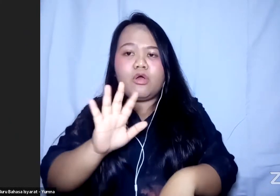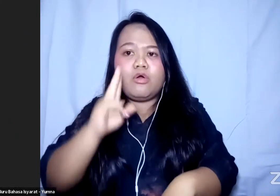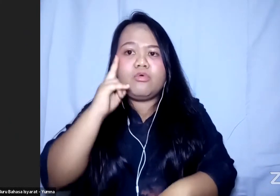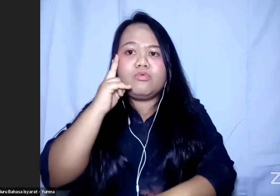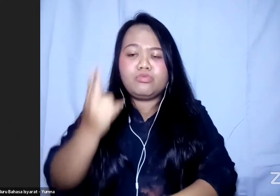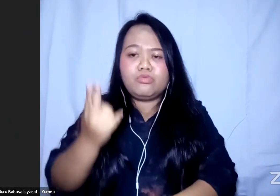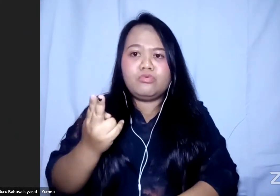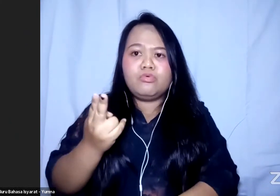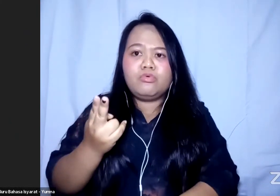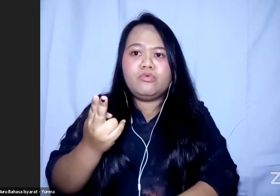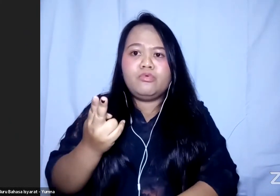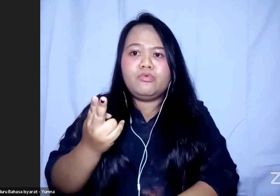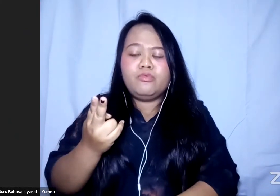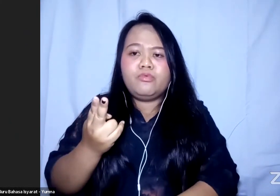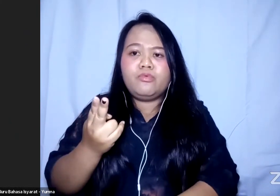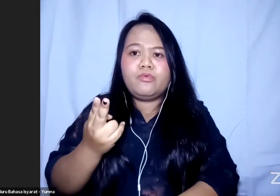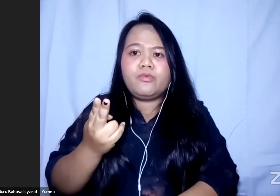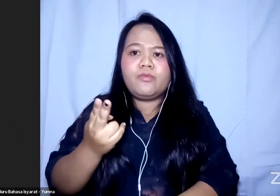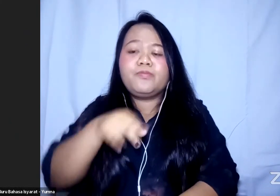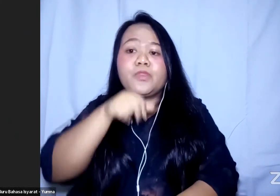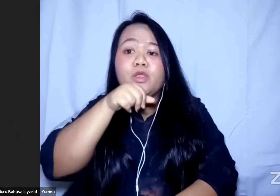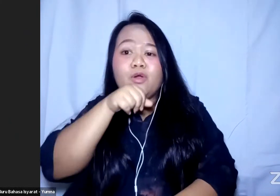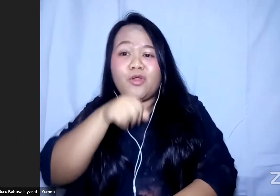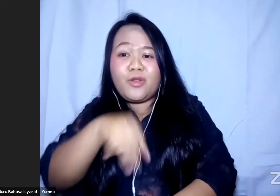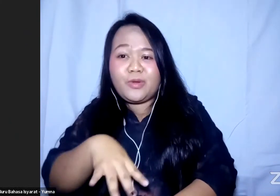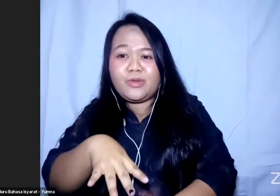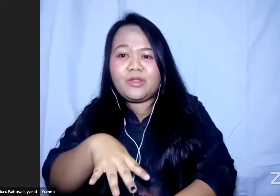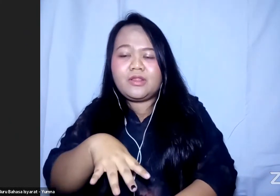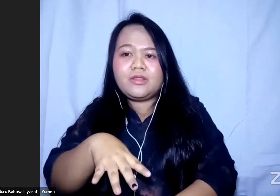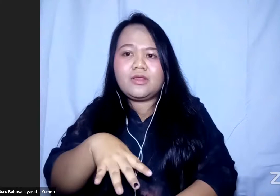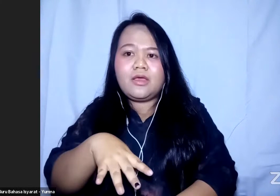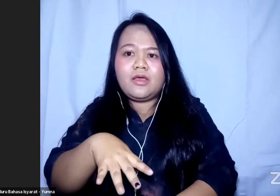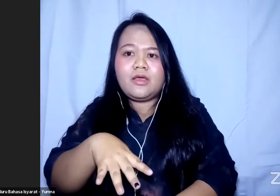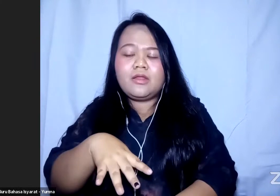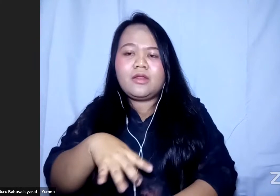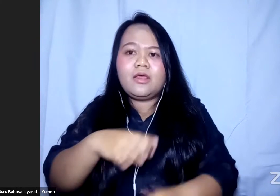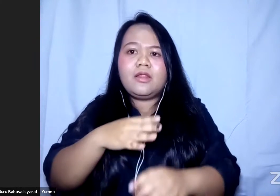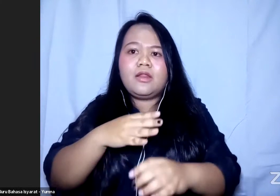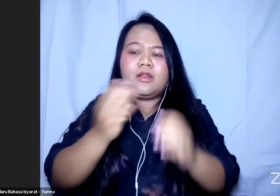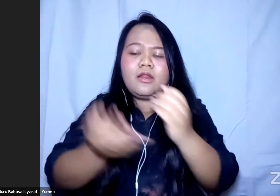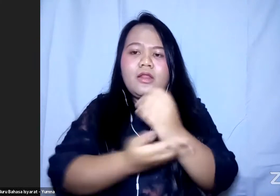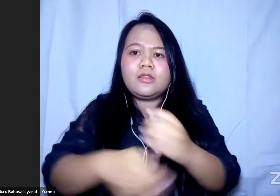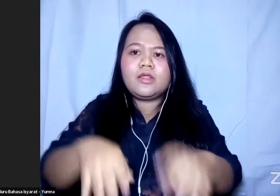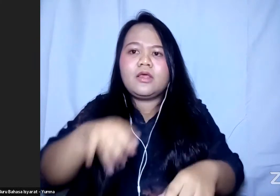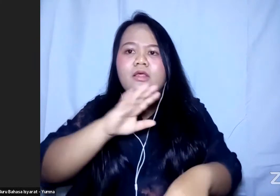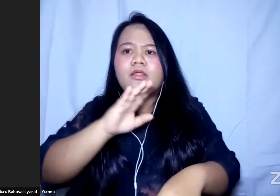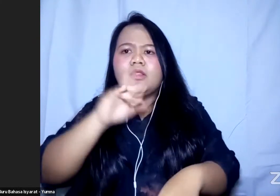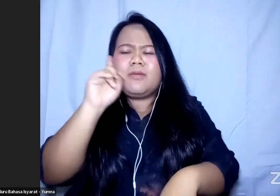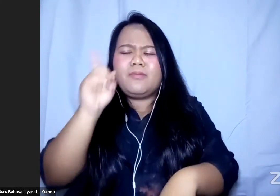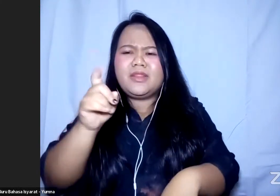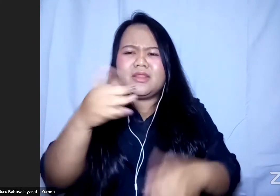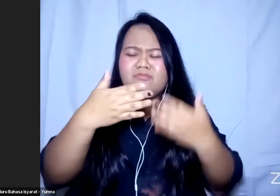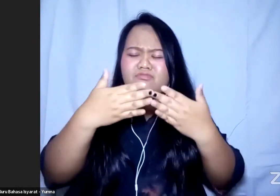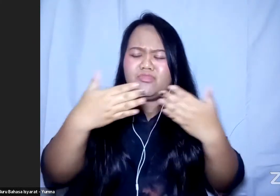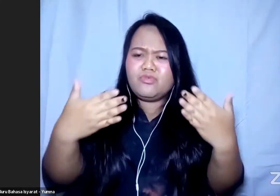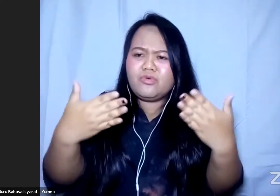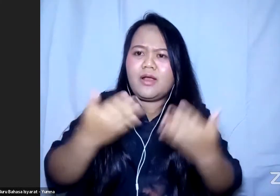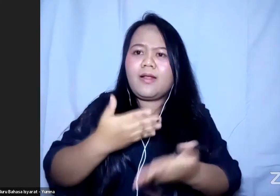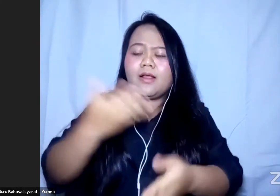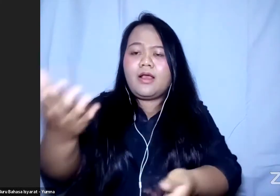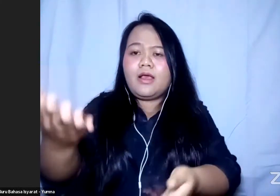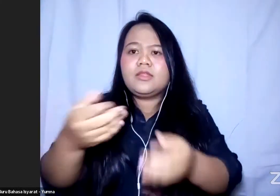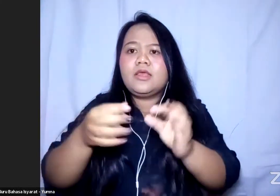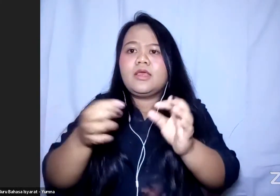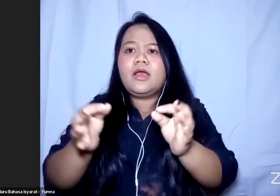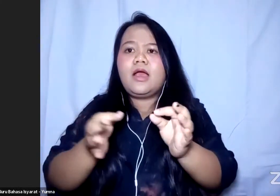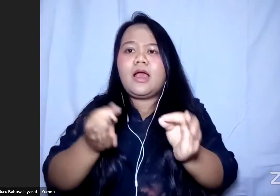Untuk lansia dan orang-orang Yang penting jangan sampai justru kita memberikan akses Untuk orang